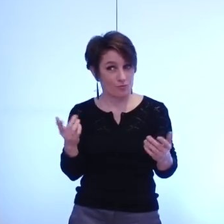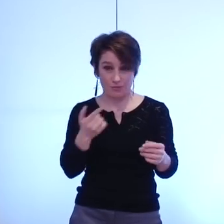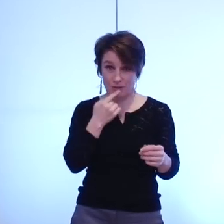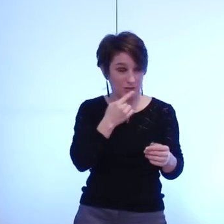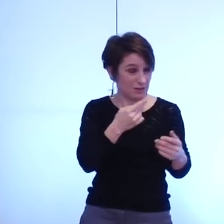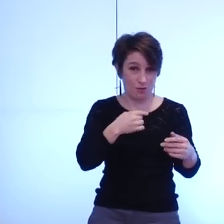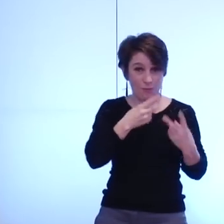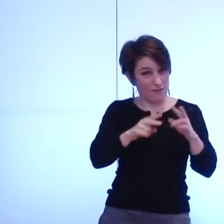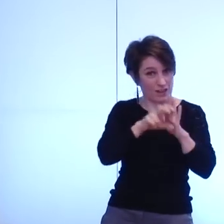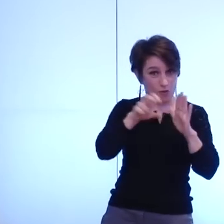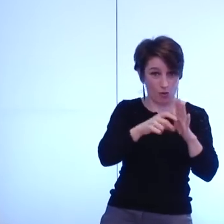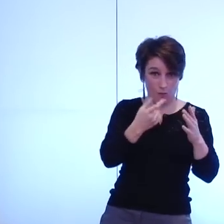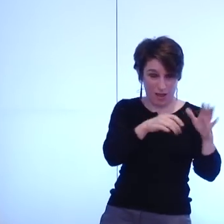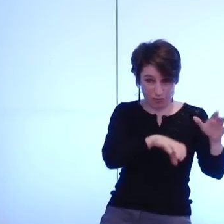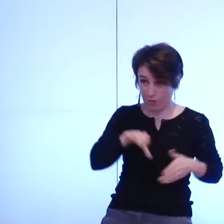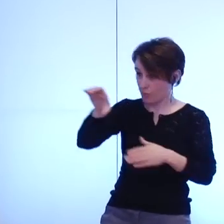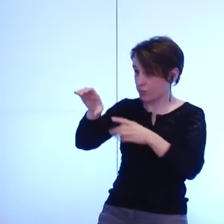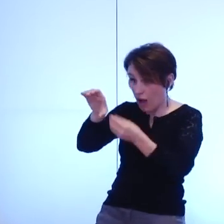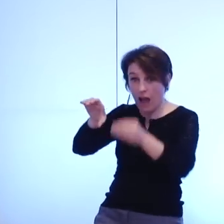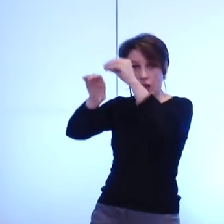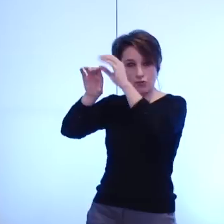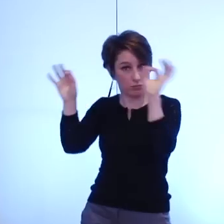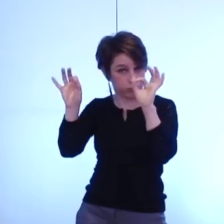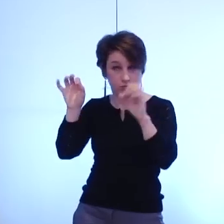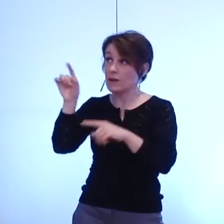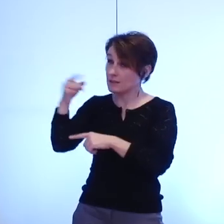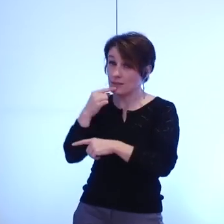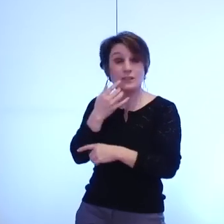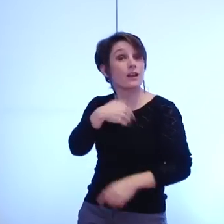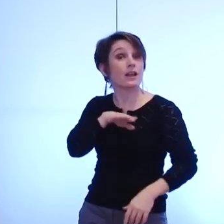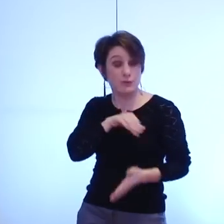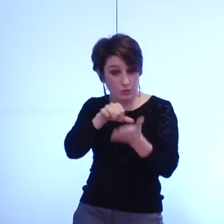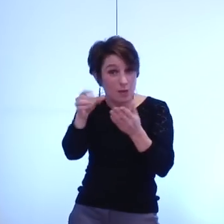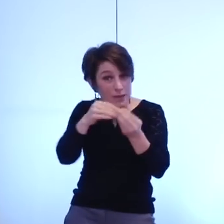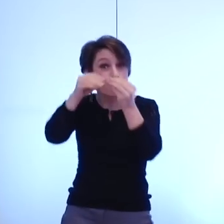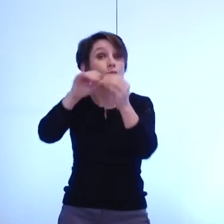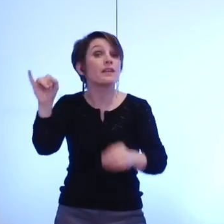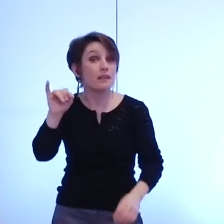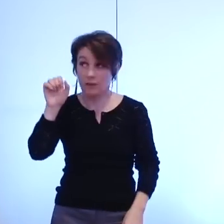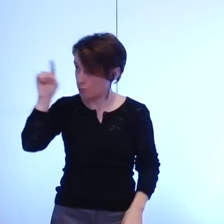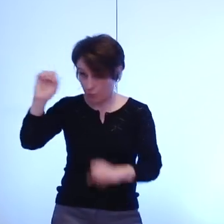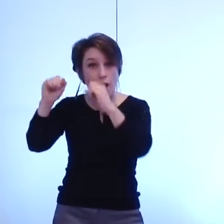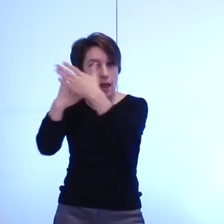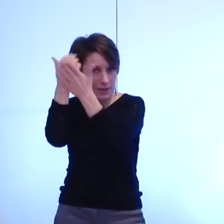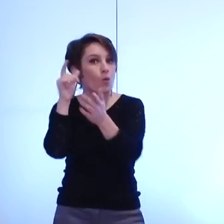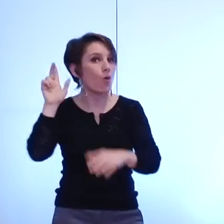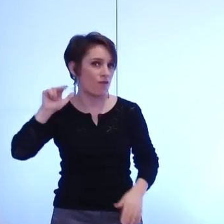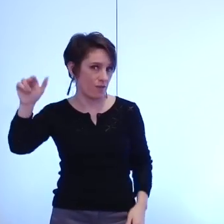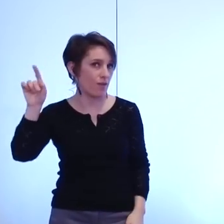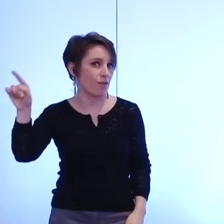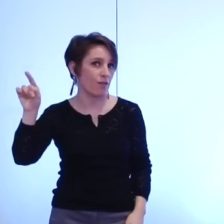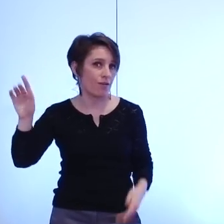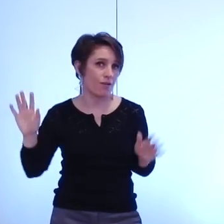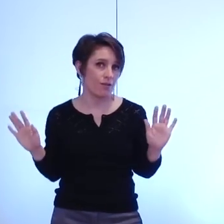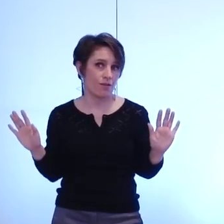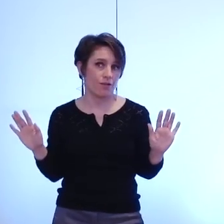il sera donc bien à la charge pleine et entière de la métro et c'est dire